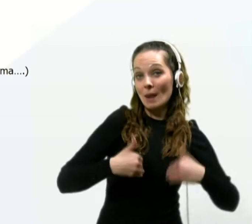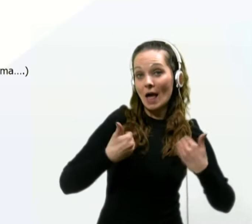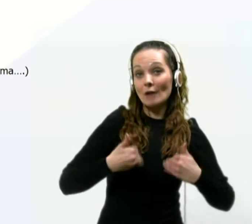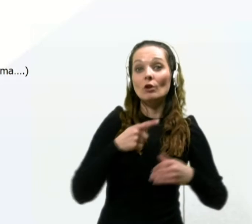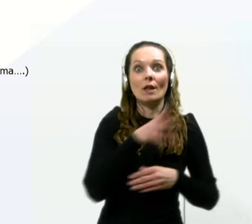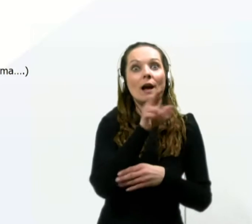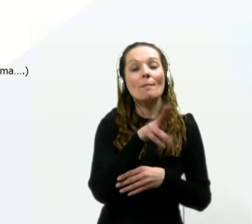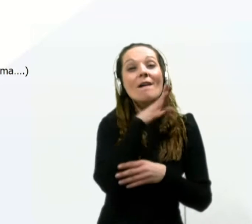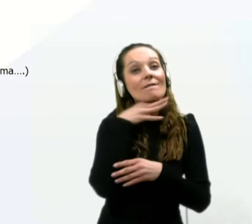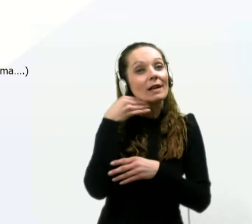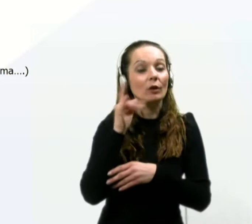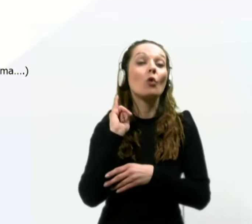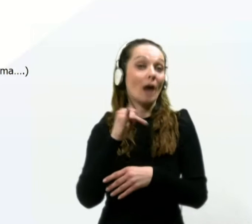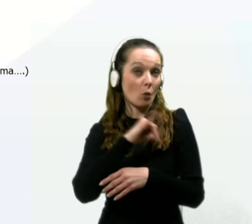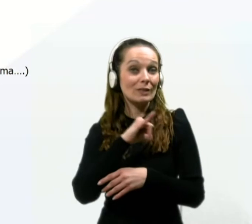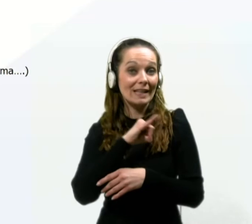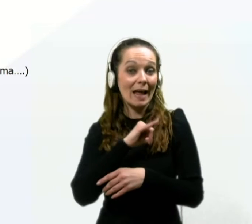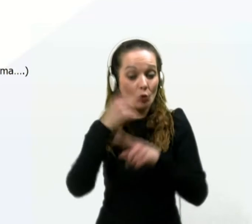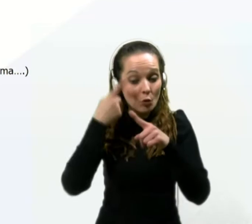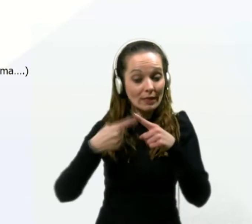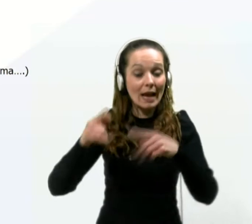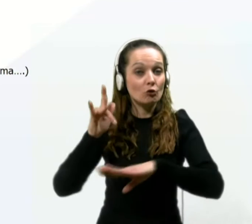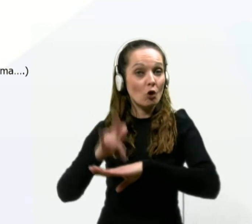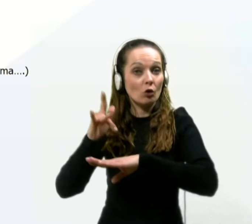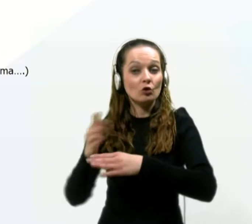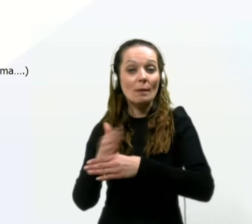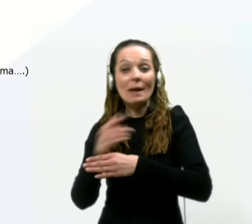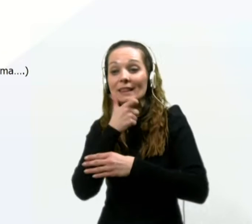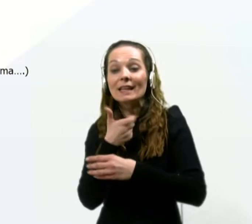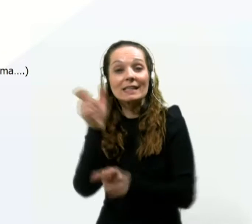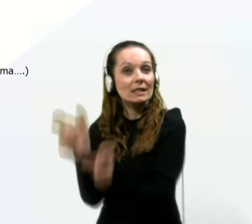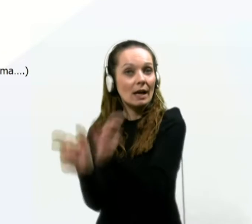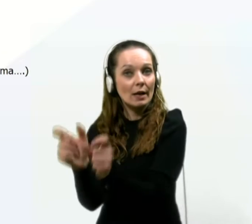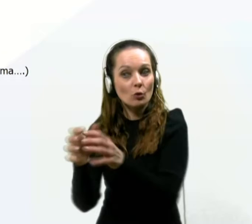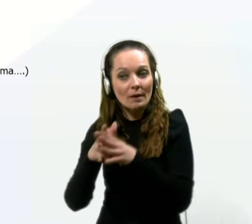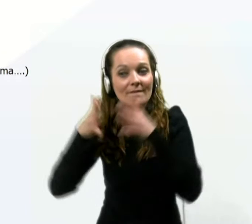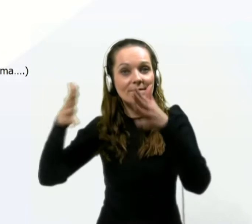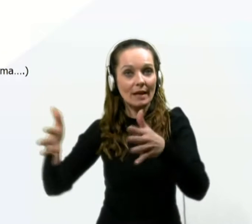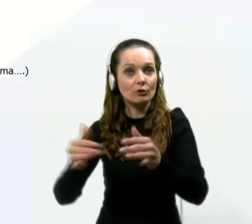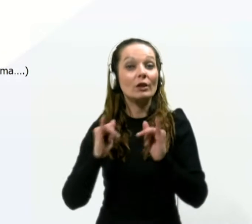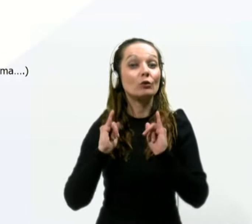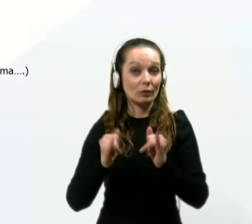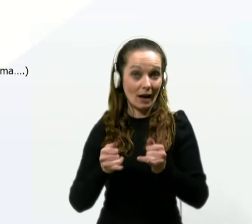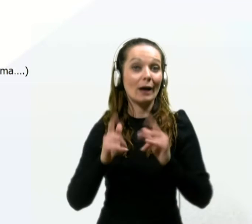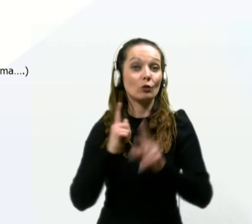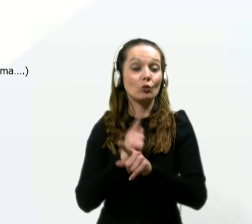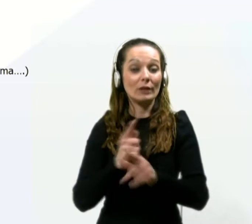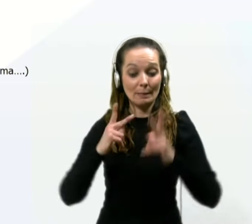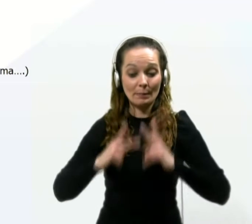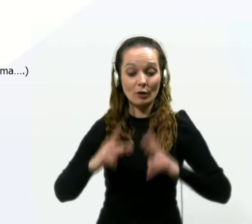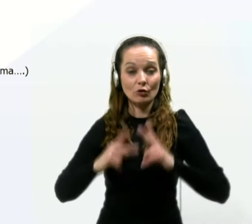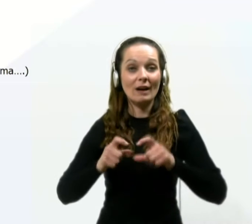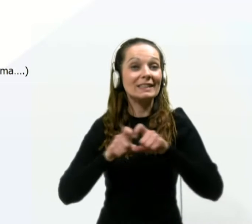tega je predvsej. Ampak vendar le je delež okušb med starejšimi večji in pričakovano je zaradi tega